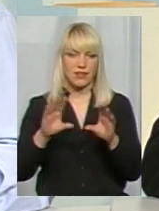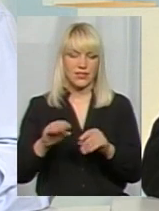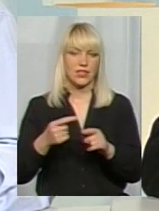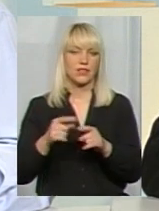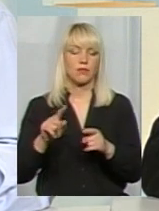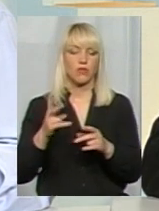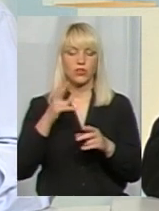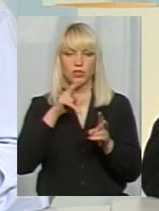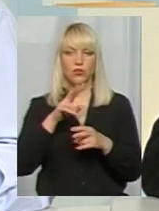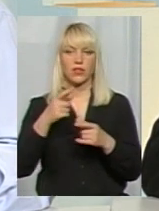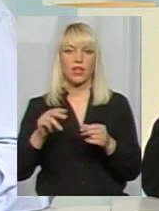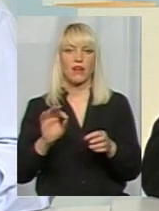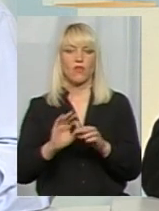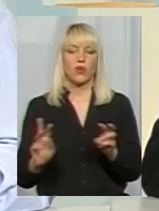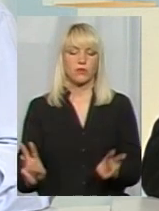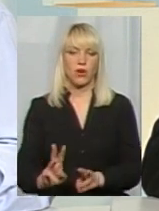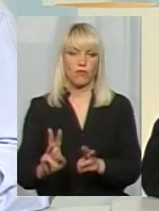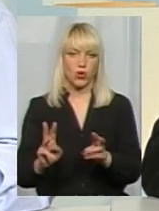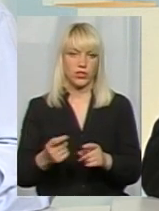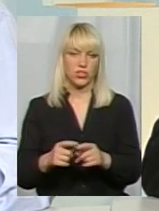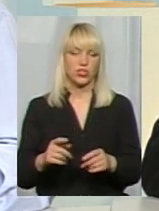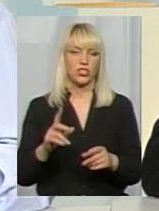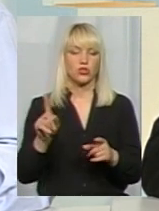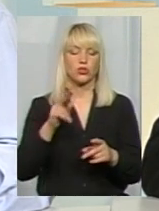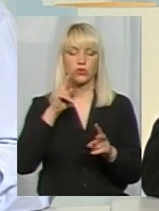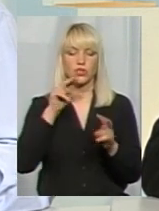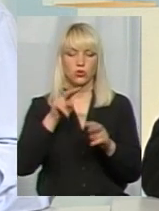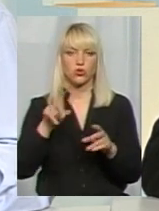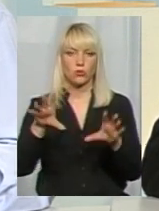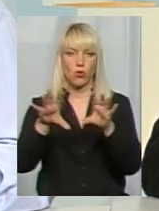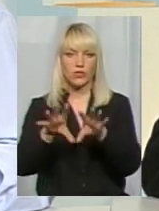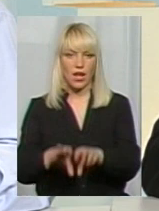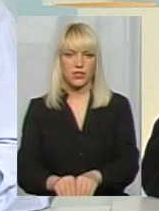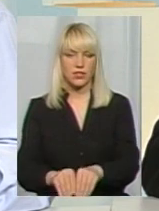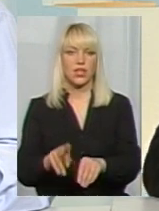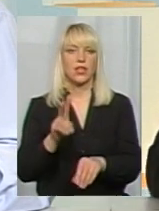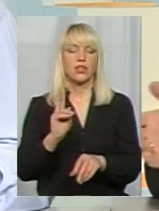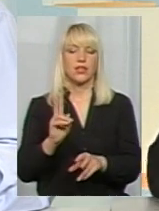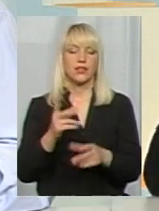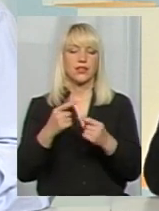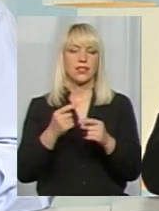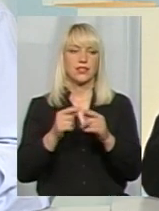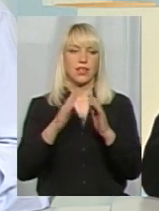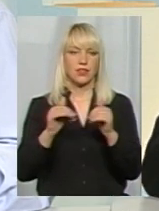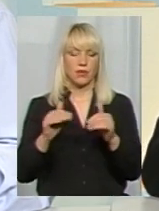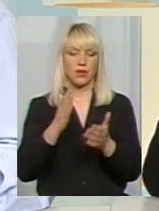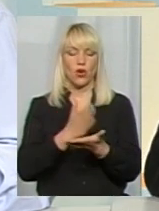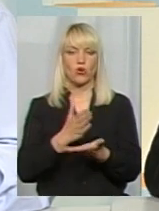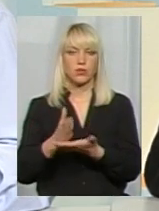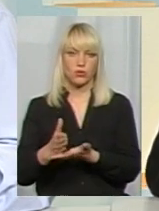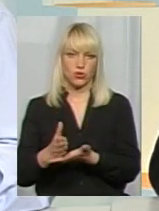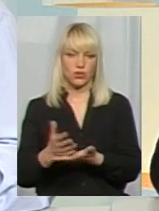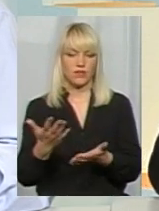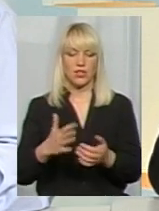розпалюють вогнище, хто слідкує, щоб його загасили, хто слідкує, де цей табір, як було наголошено, розміщується, в якій